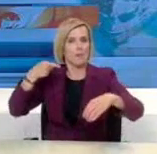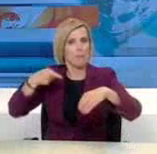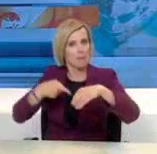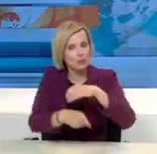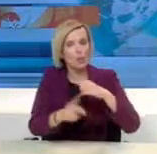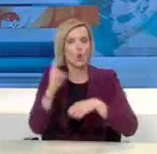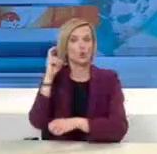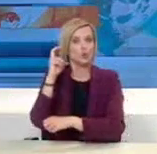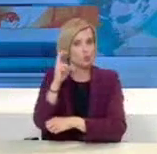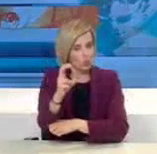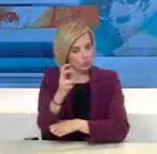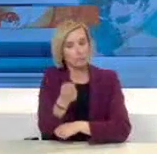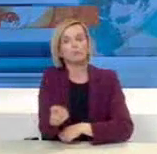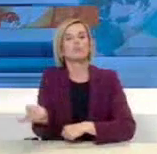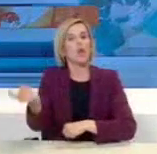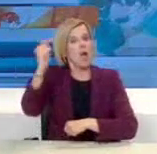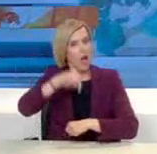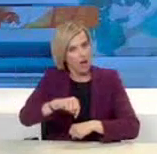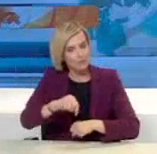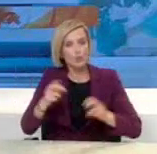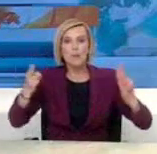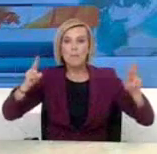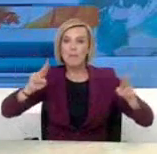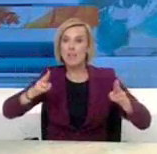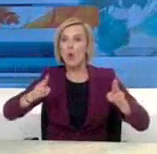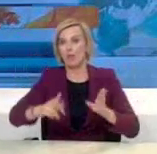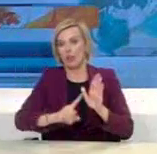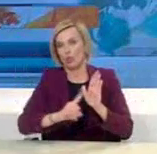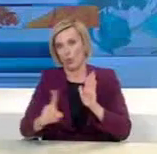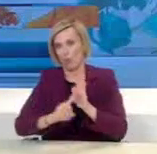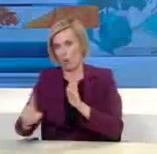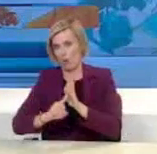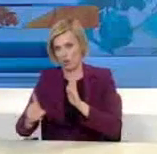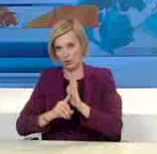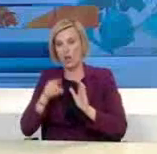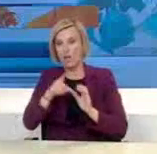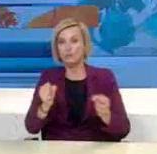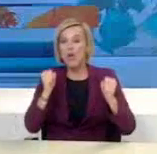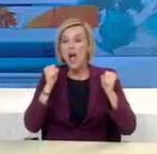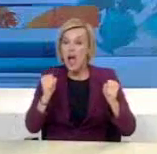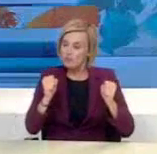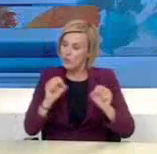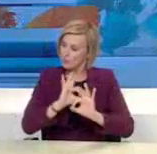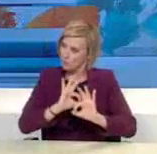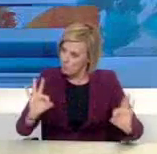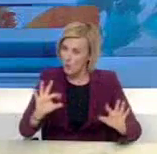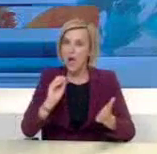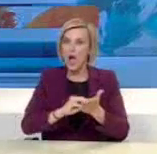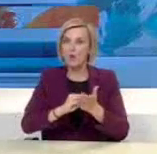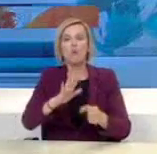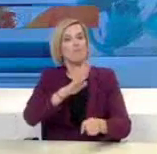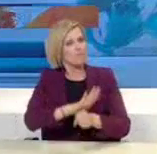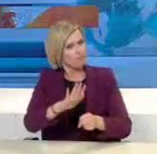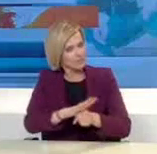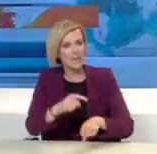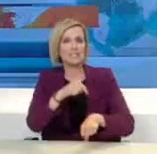από αύριο σε περιορισμένη συχνότητα κατά τη διάρκεια της ημέρας, διασφαλίζοντας επαρκή κίνηση, ιδίως κατά τις ώρες